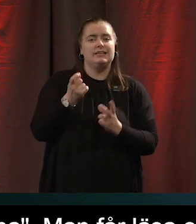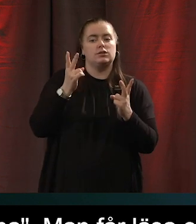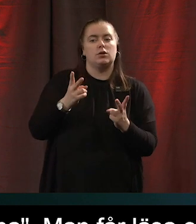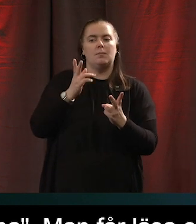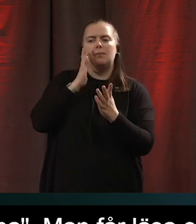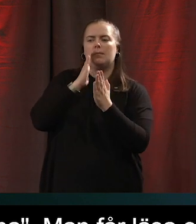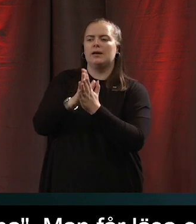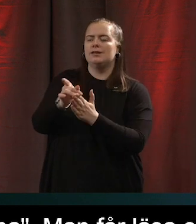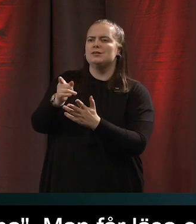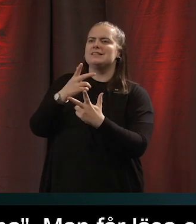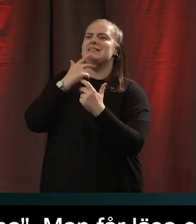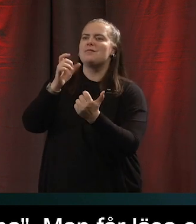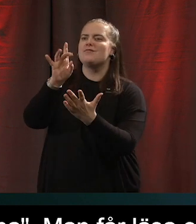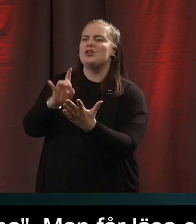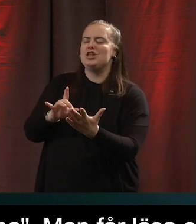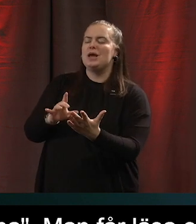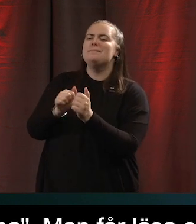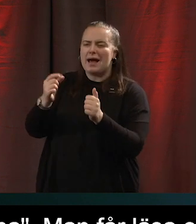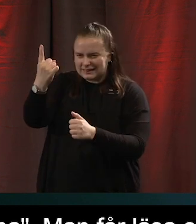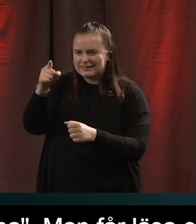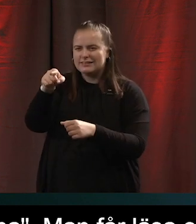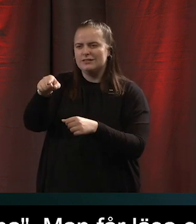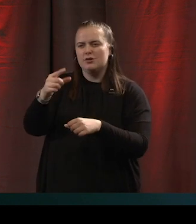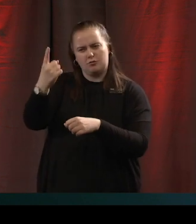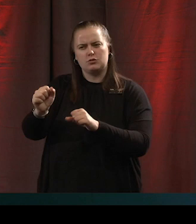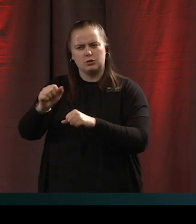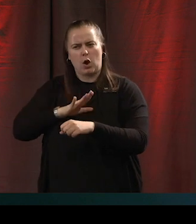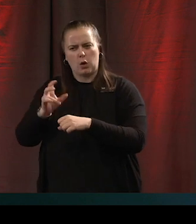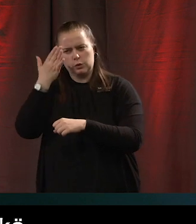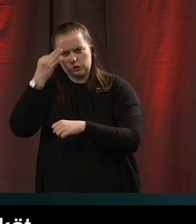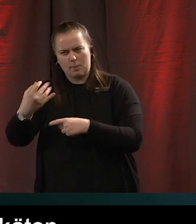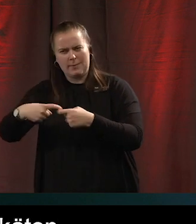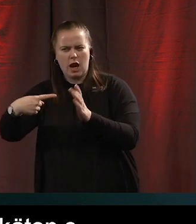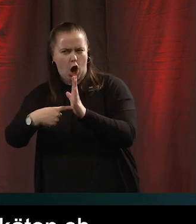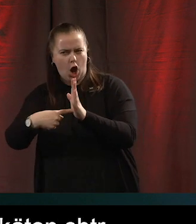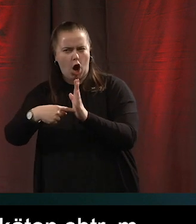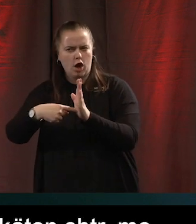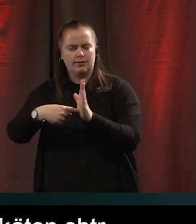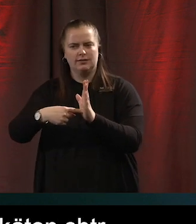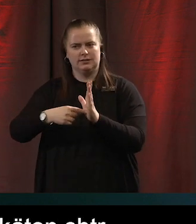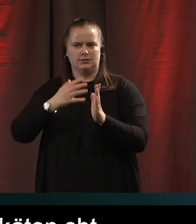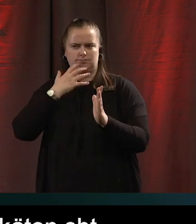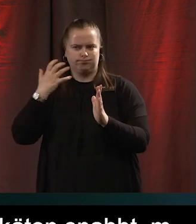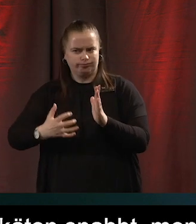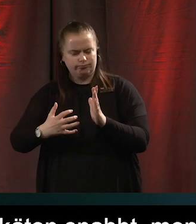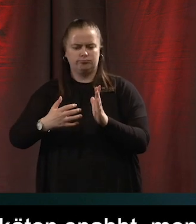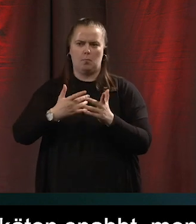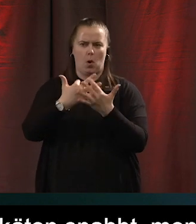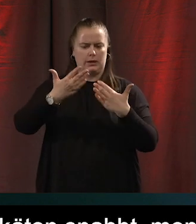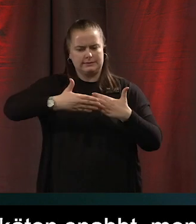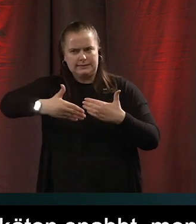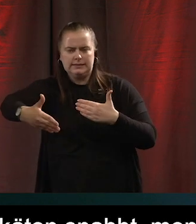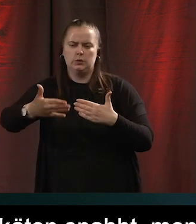fortfyll i den här enkäten men se till att du kan den här lagen som sträcker sig över jättemånga sidor och som ställer väldigt många krav åt